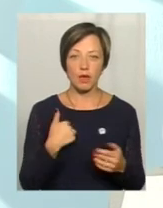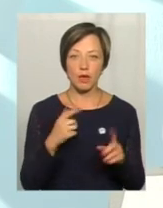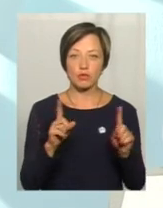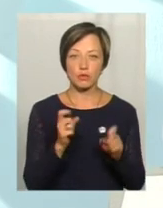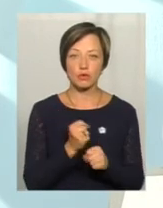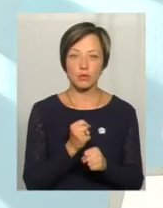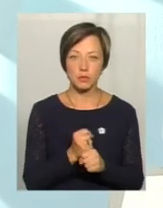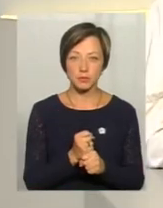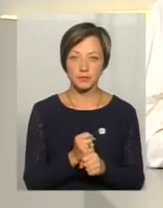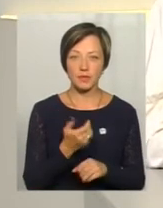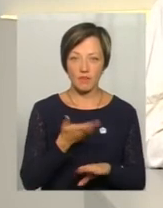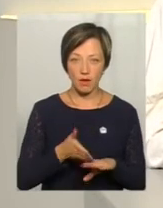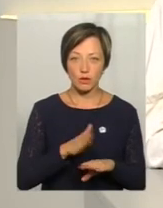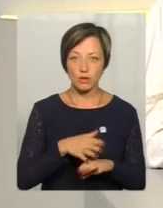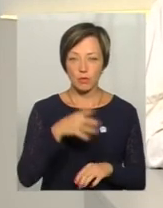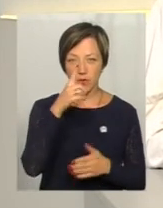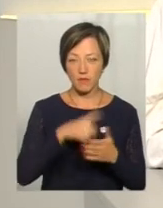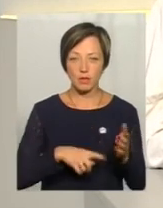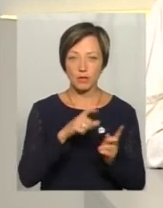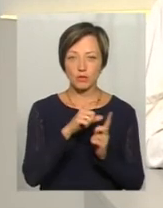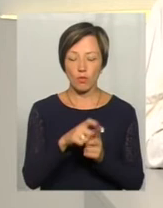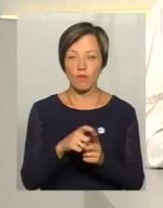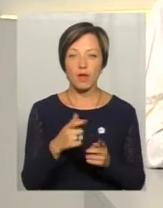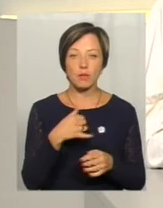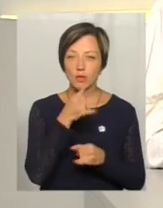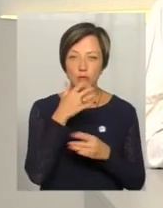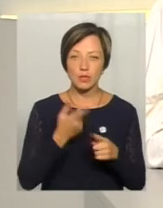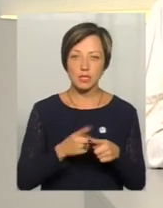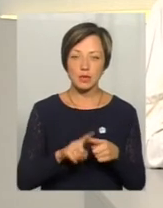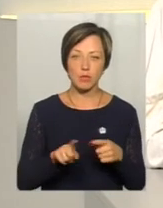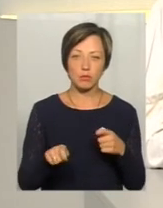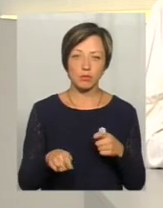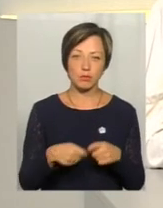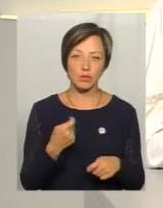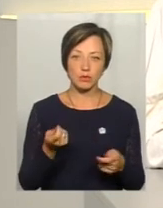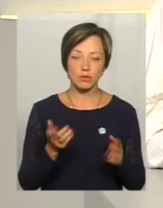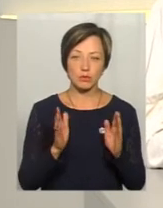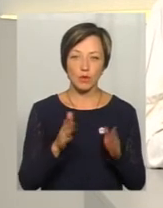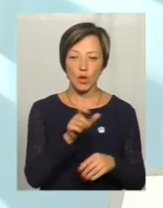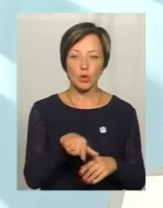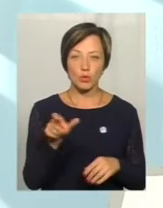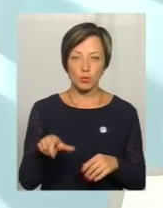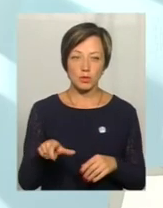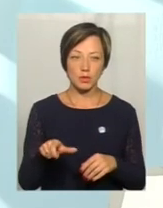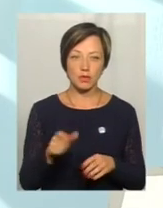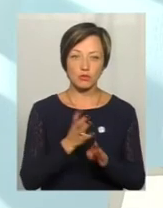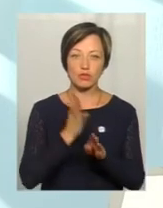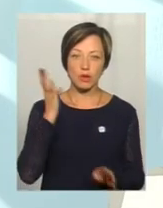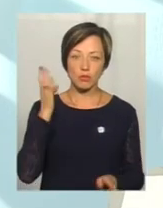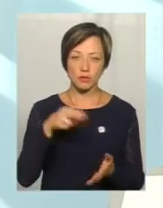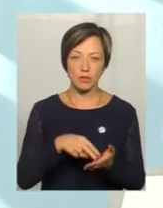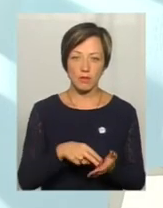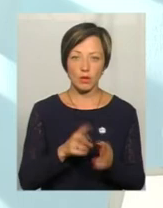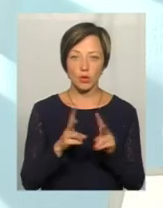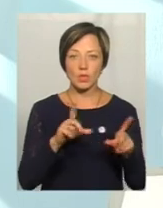щось робив. Важко повірити на слово зараз. Ну, ми не можемо, тому що це буде просто, ну, люди підуть в чергу, будуть ставатися.